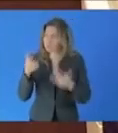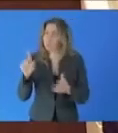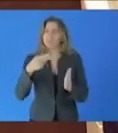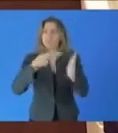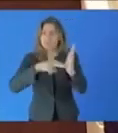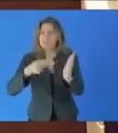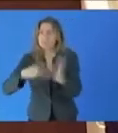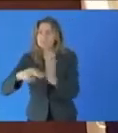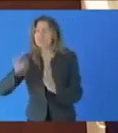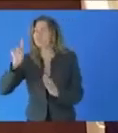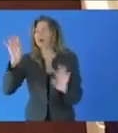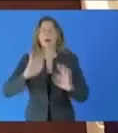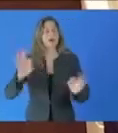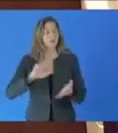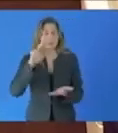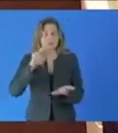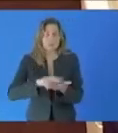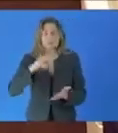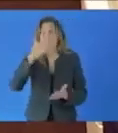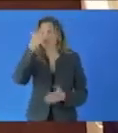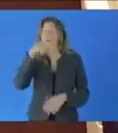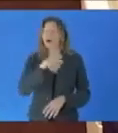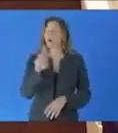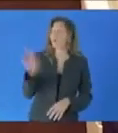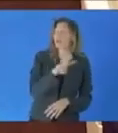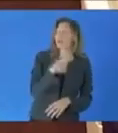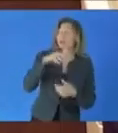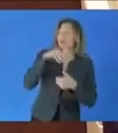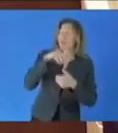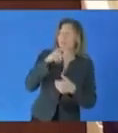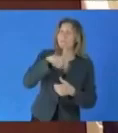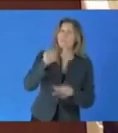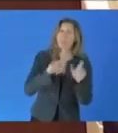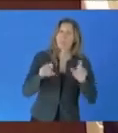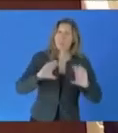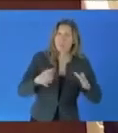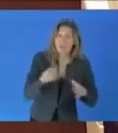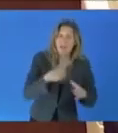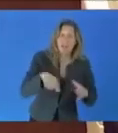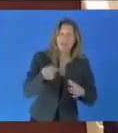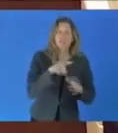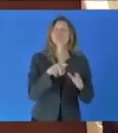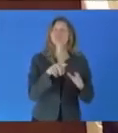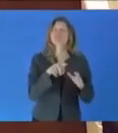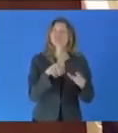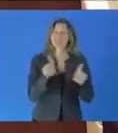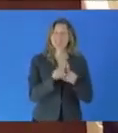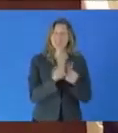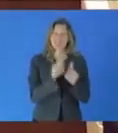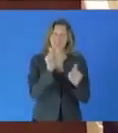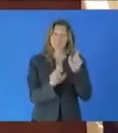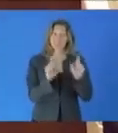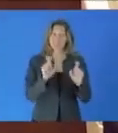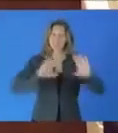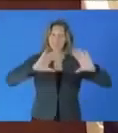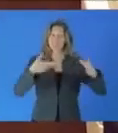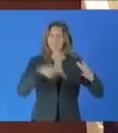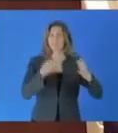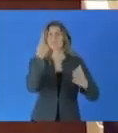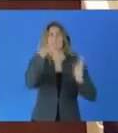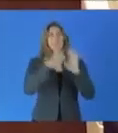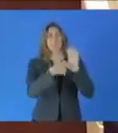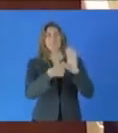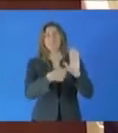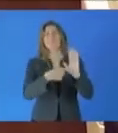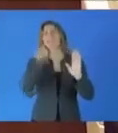et appliqué par d'autres sans pour autant l'avoir ratifié. La question juridique de l'Arménie occidentale, de sa population et de